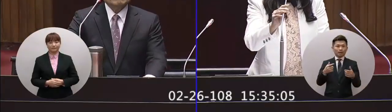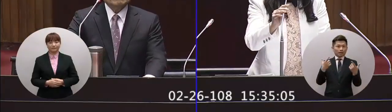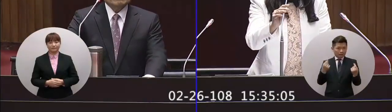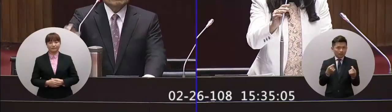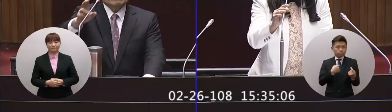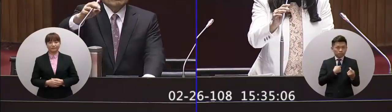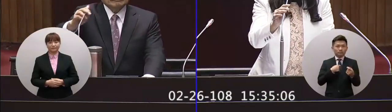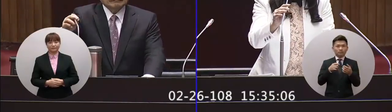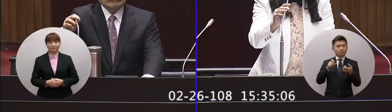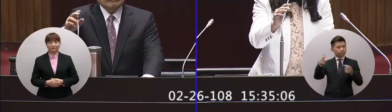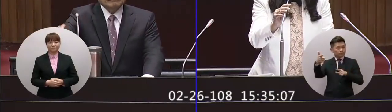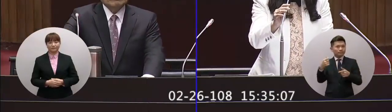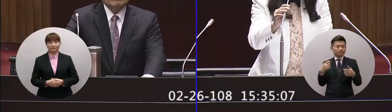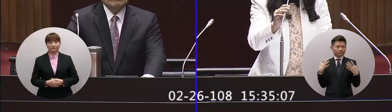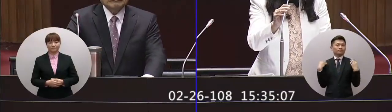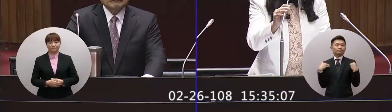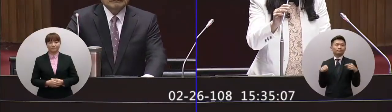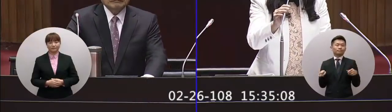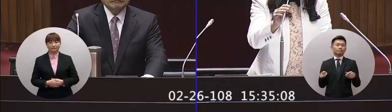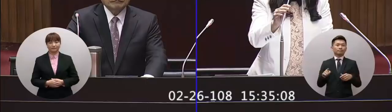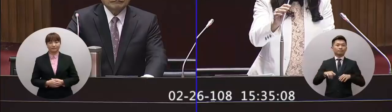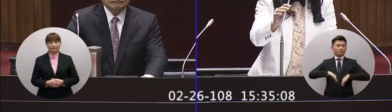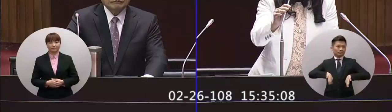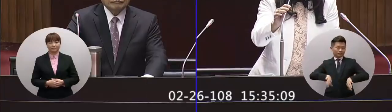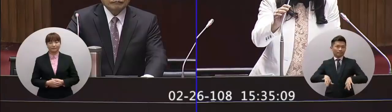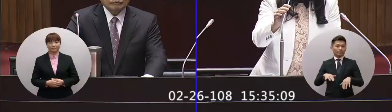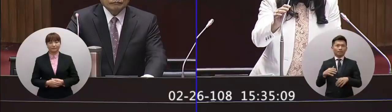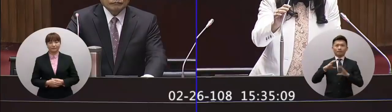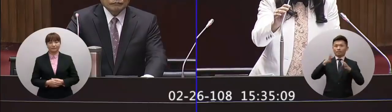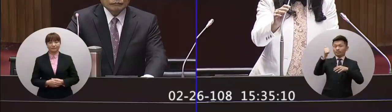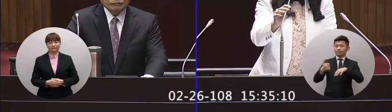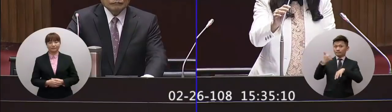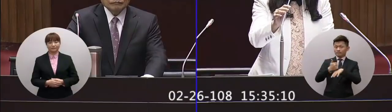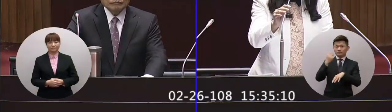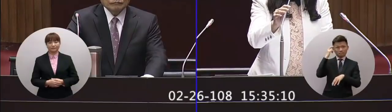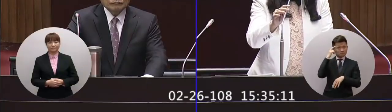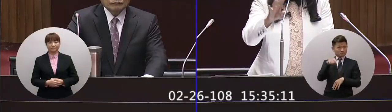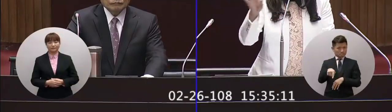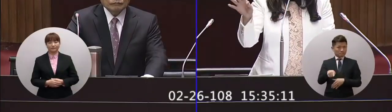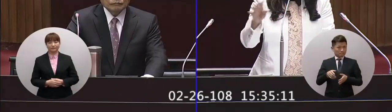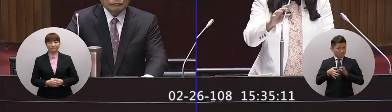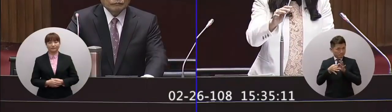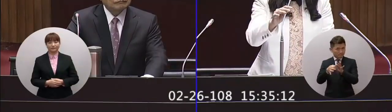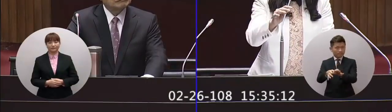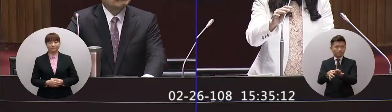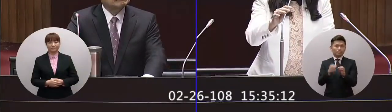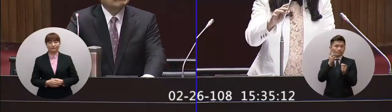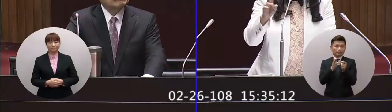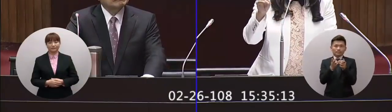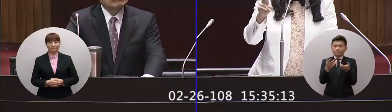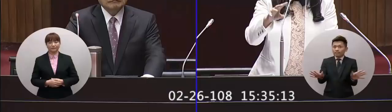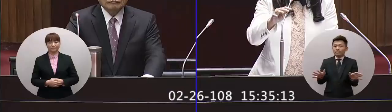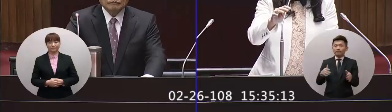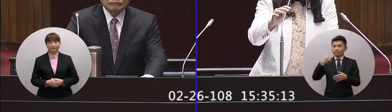創雙贏我想這是過去馬總統執政的時候基礎上是這樣的發展那麼這三年來我們眾所都皆知